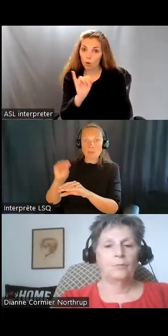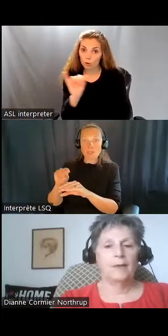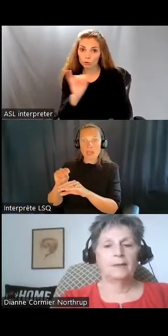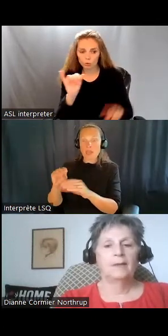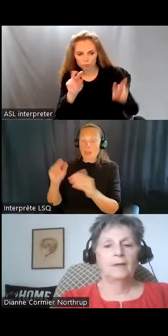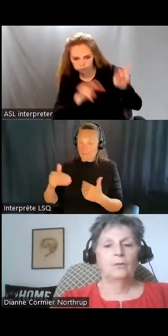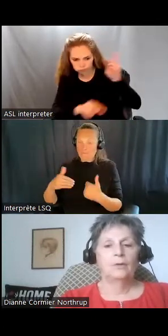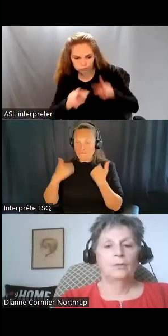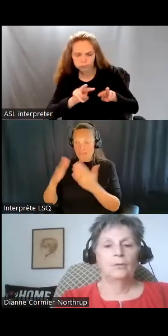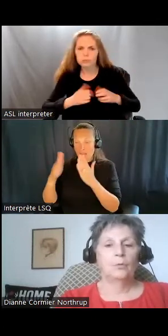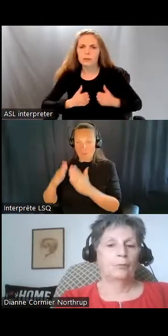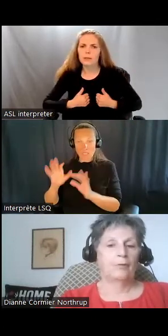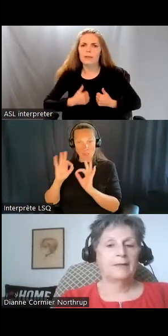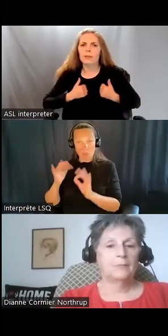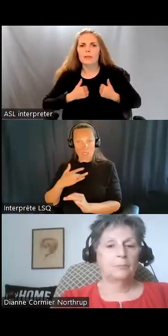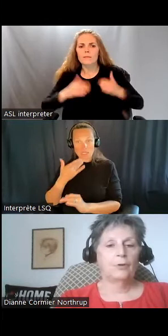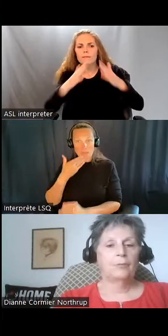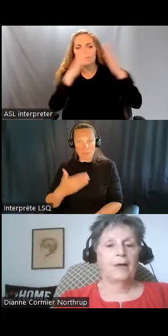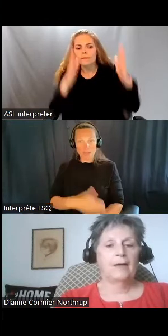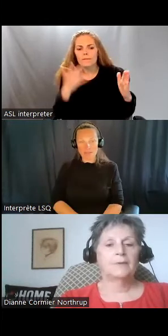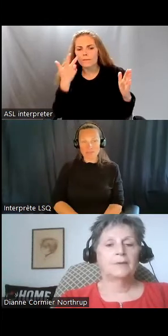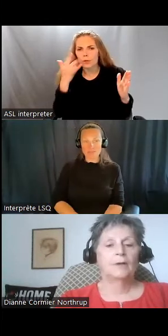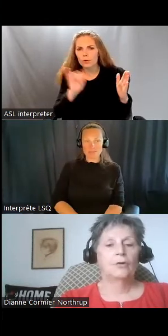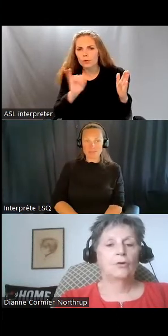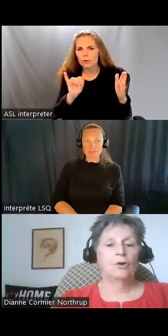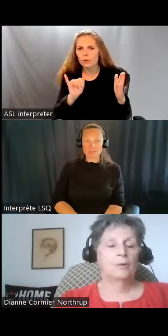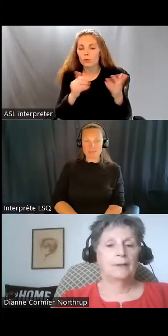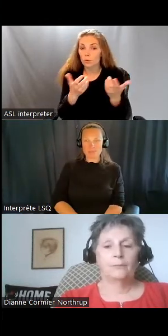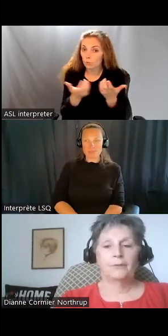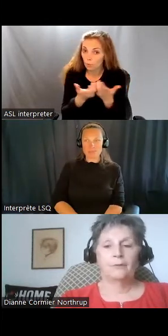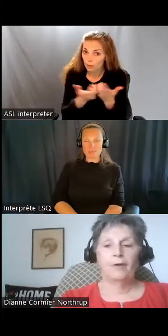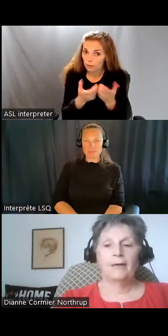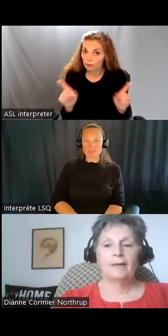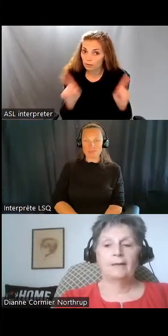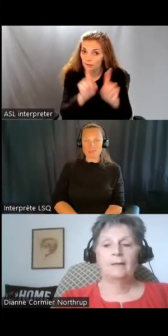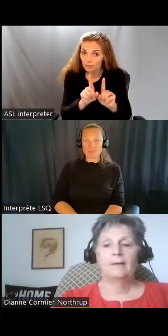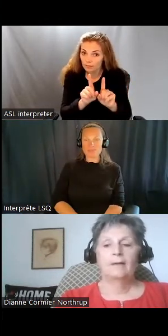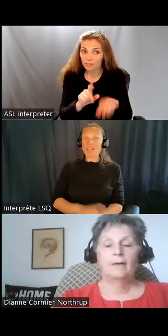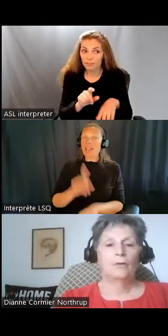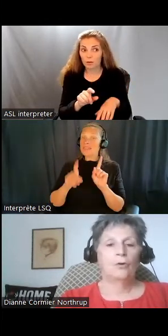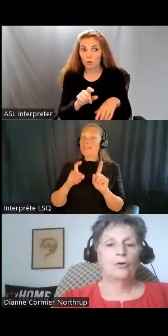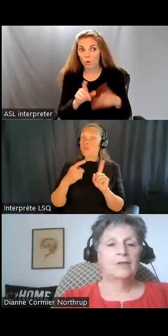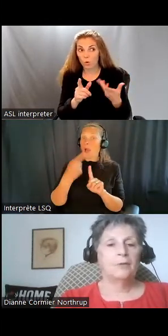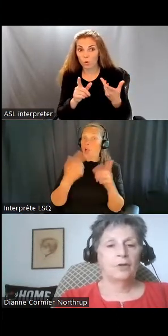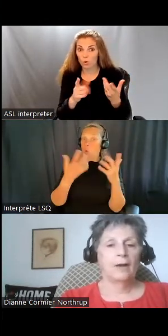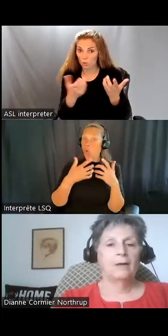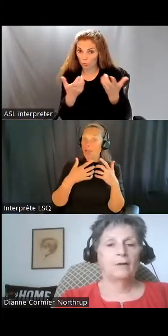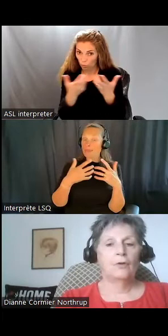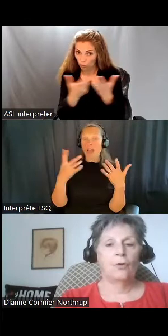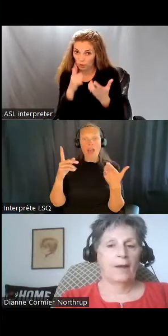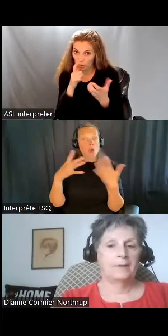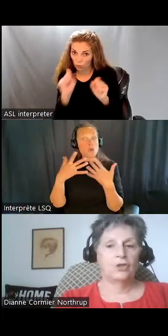On doit aussi prendre en considération les arrangements de vie, est-ce qu'il y aura un colocataire, est-ce qu'ils vont vivre avec un ami